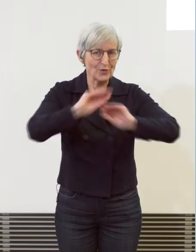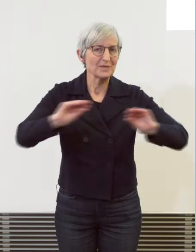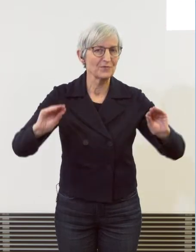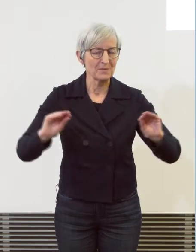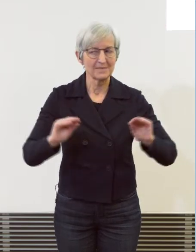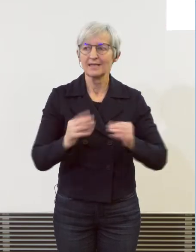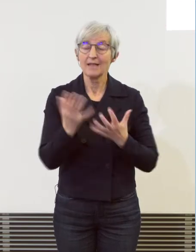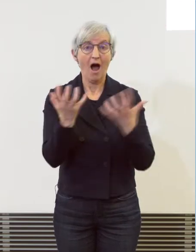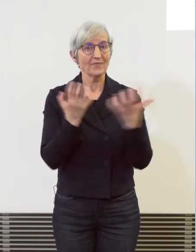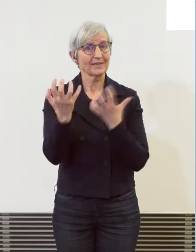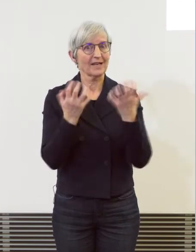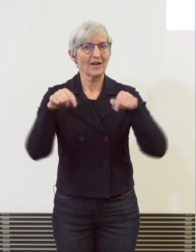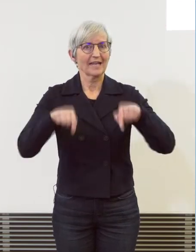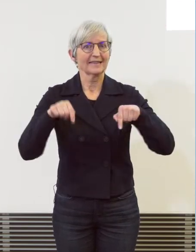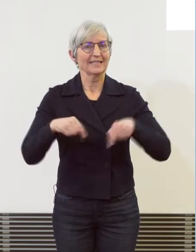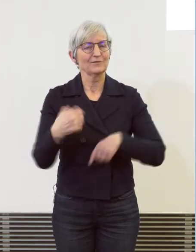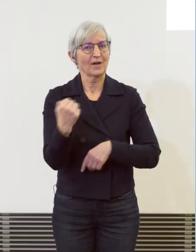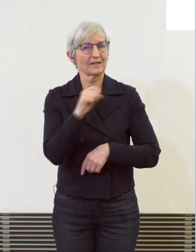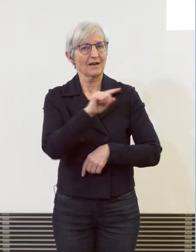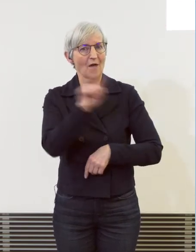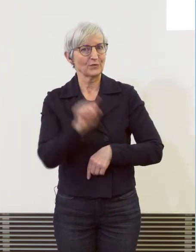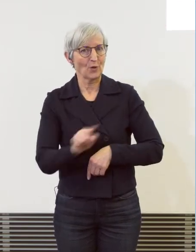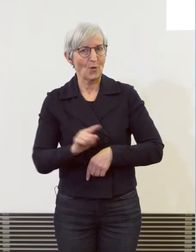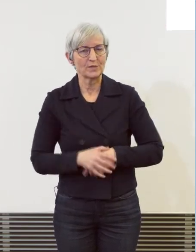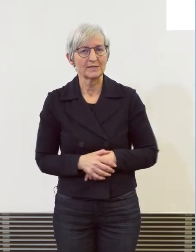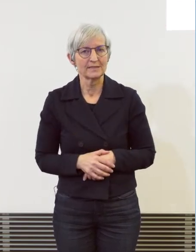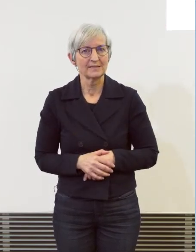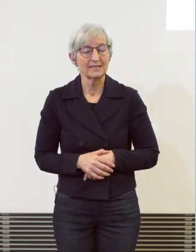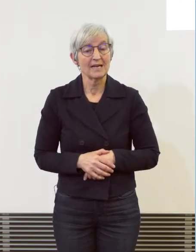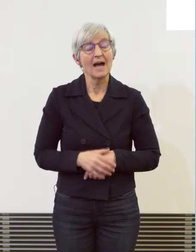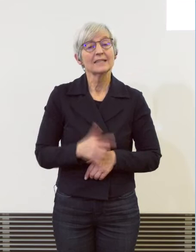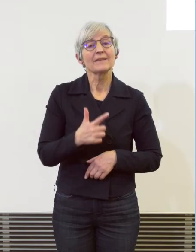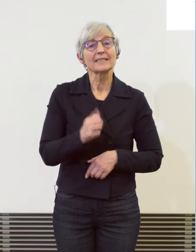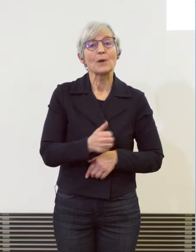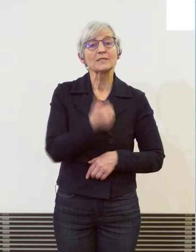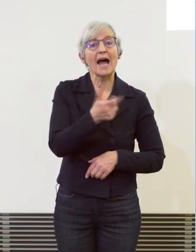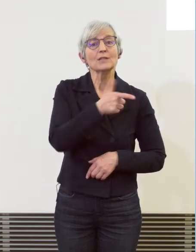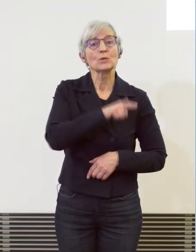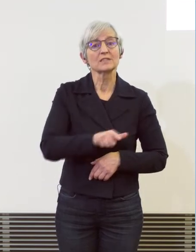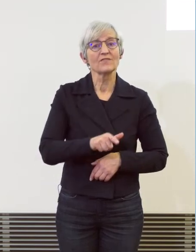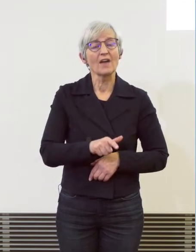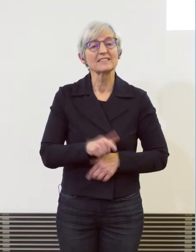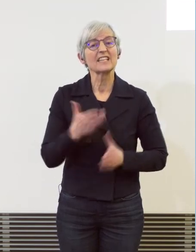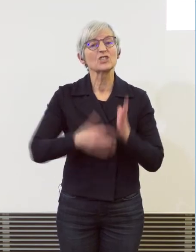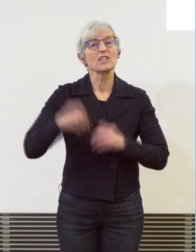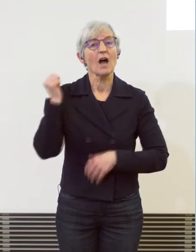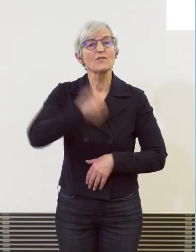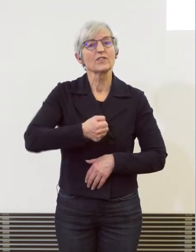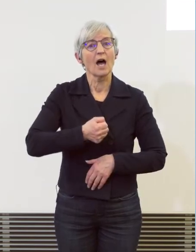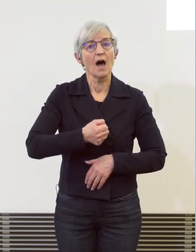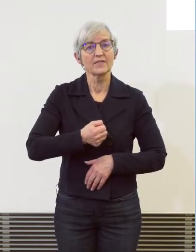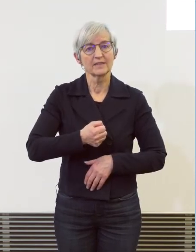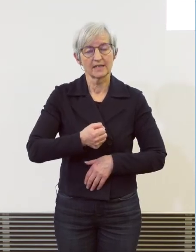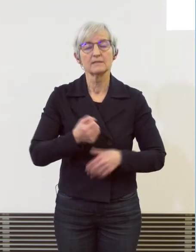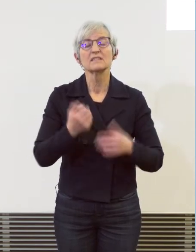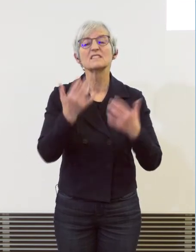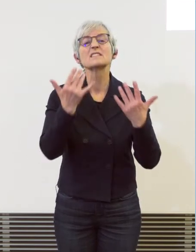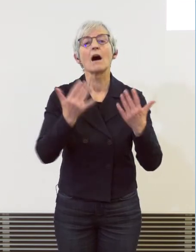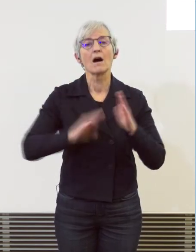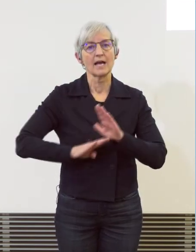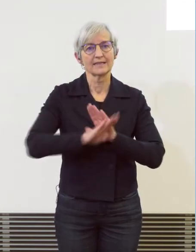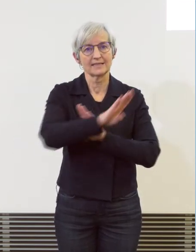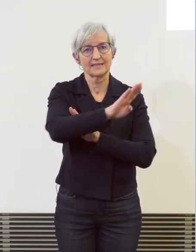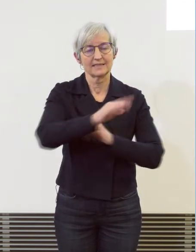Verhältnis zum 21 ein Anziehen von den Straftaten. Wir haben das da noch verdeutlicht. Wir sind auch da